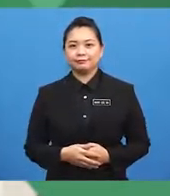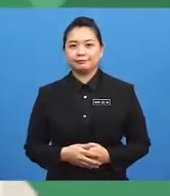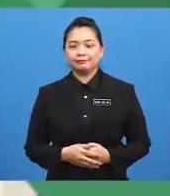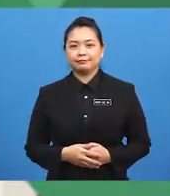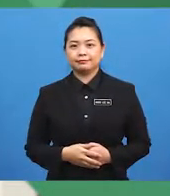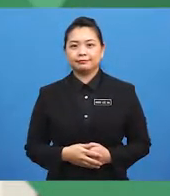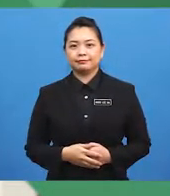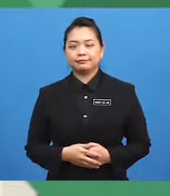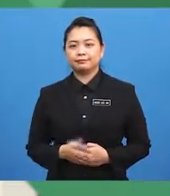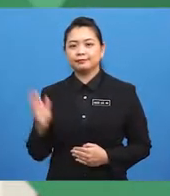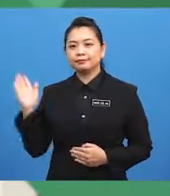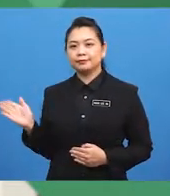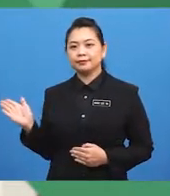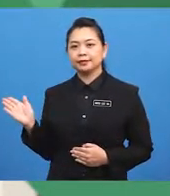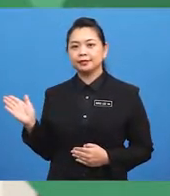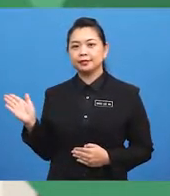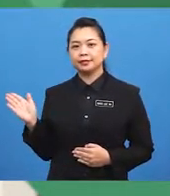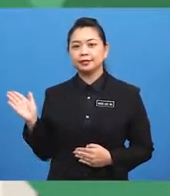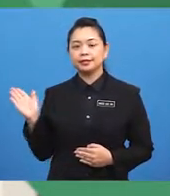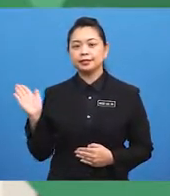Saya Sir Sazril.